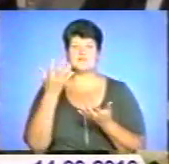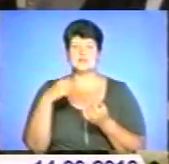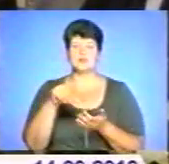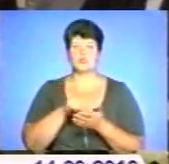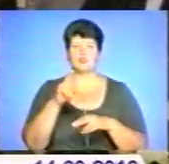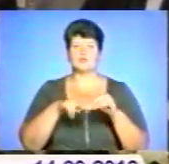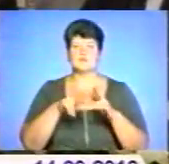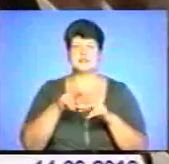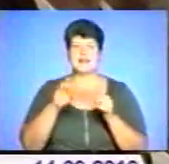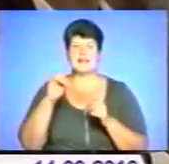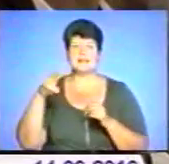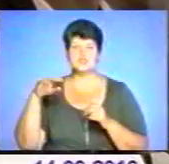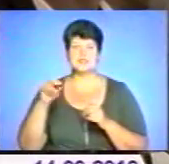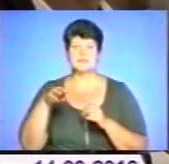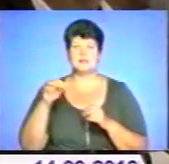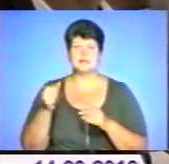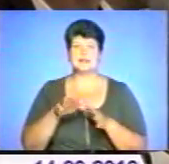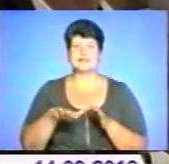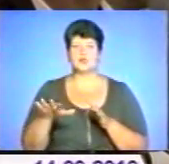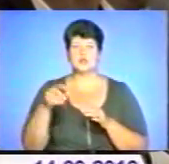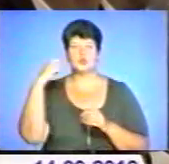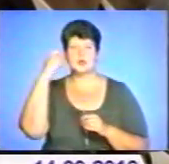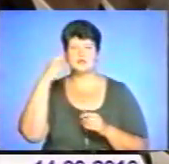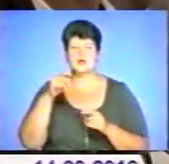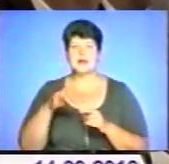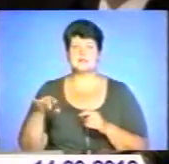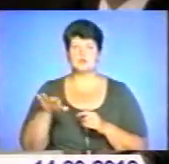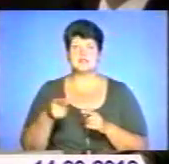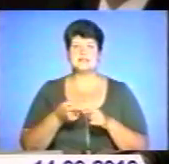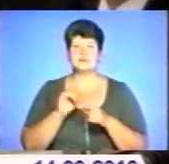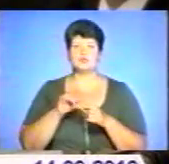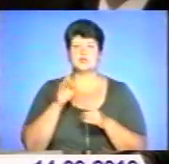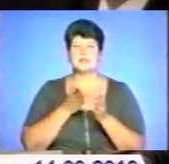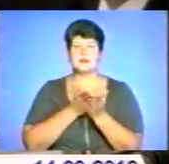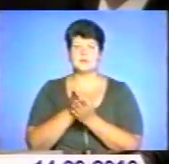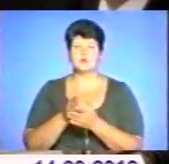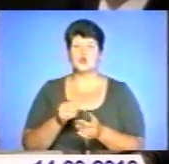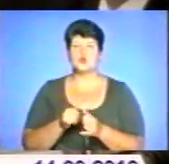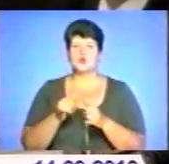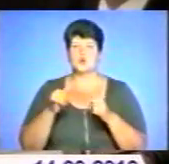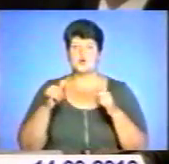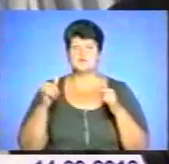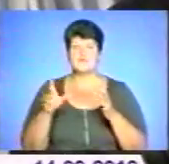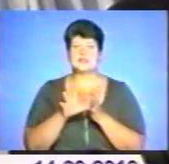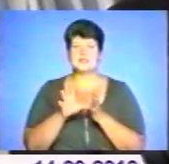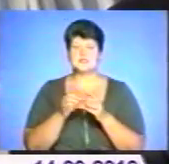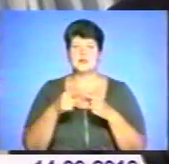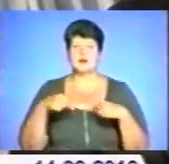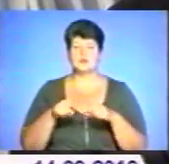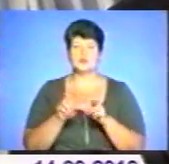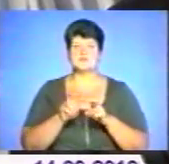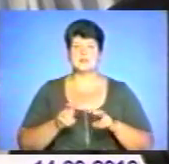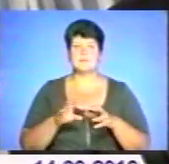будівництві ЛНЖ-терміналу на території Турецької Республіки. Це може стати одним із напрямків розвитку співпраці країн в енергетичній галузі та розв'язати